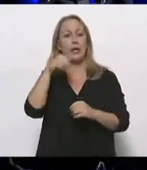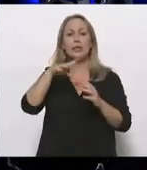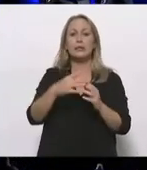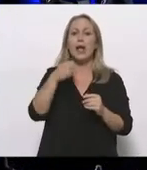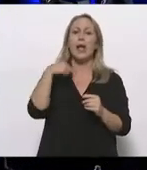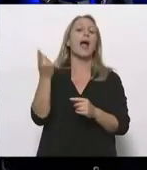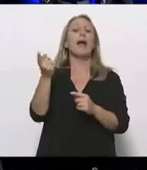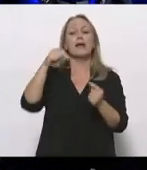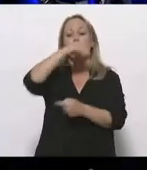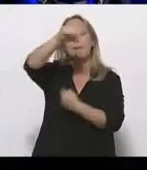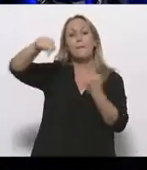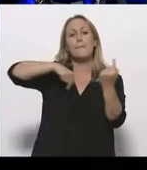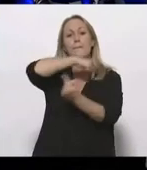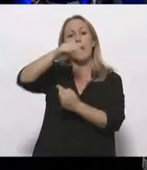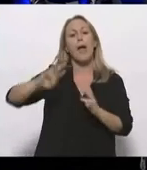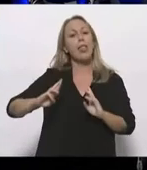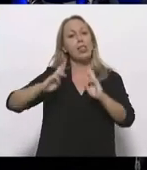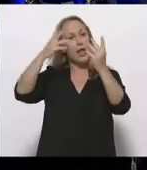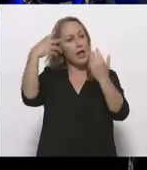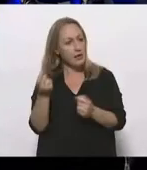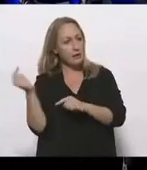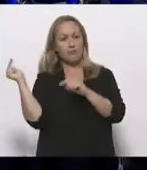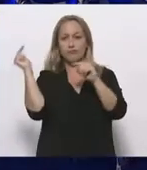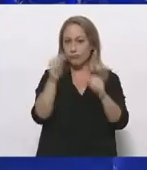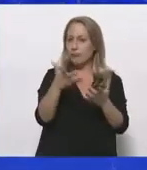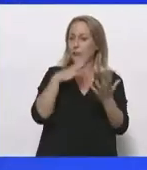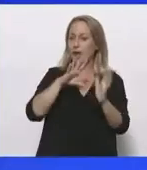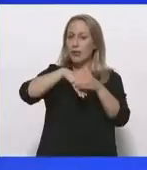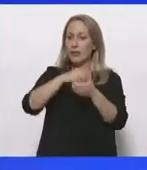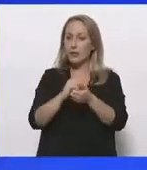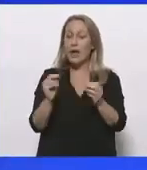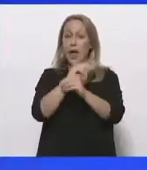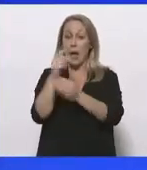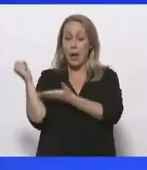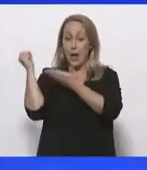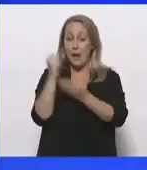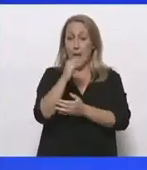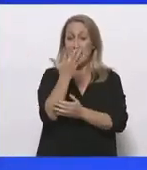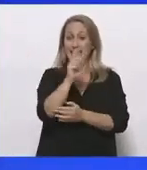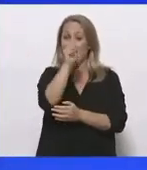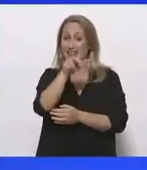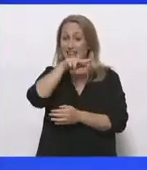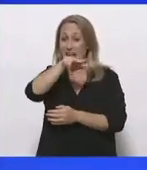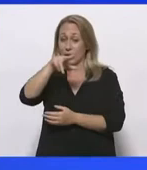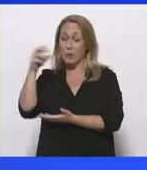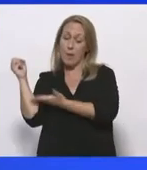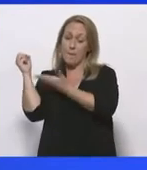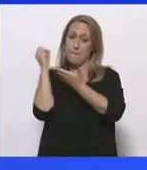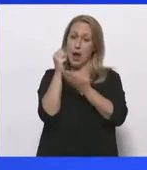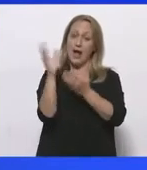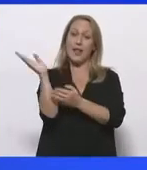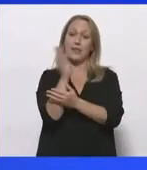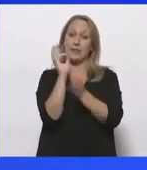ανανεμόσιμες πηγές ενέργειας που μπορούν να κατευθυνθούν στην περιοχή. Και η συνολική πόρη ύψου σχεδόν 5 δισεκατομμυρίων που προορίζονται για τη Δυτική Μακεδονία και τη